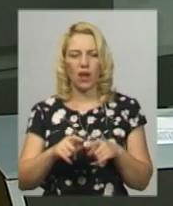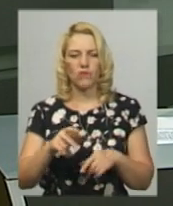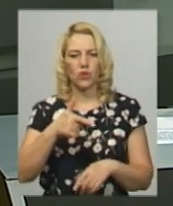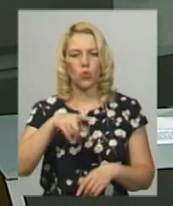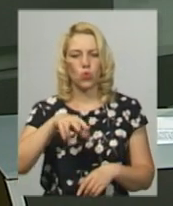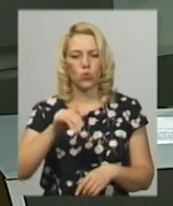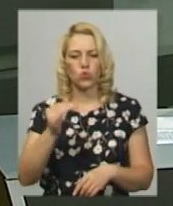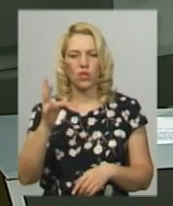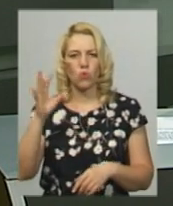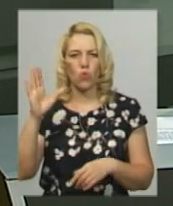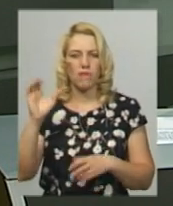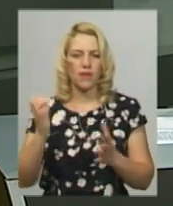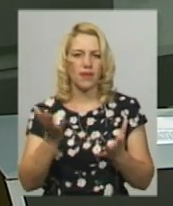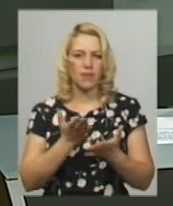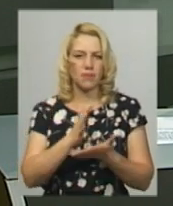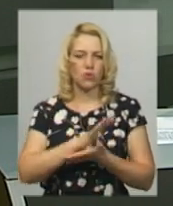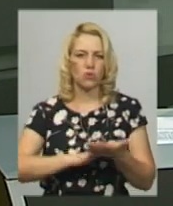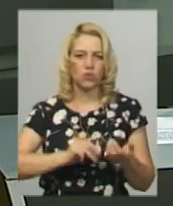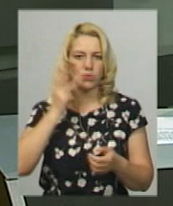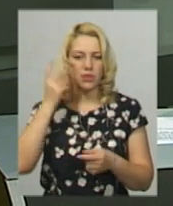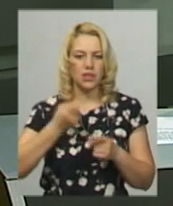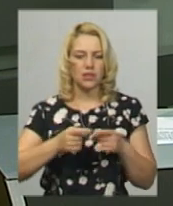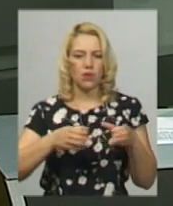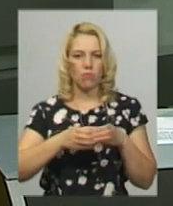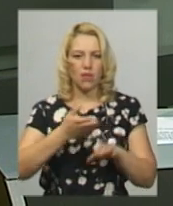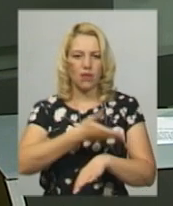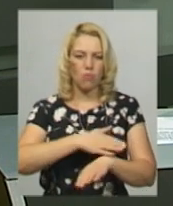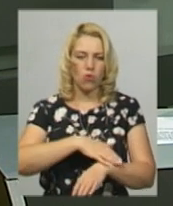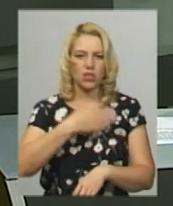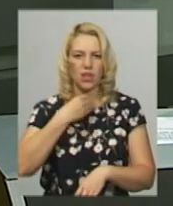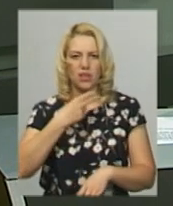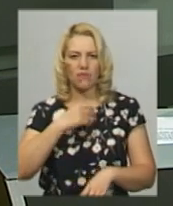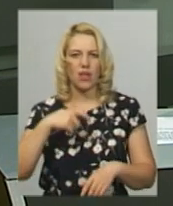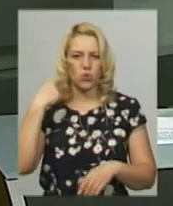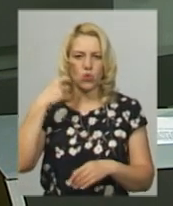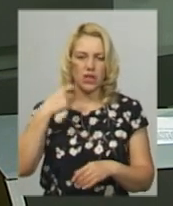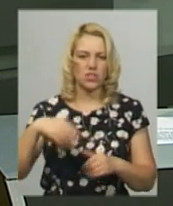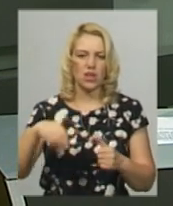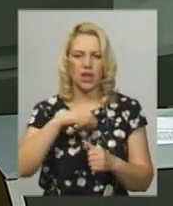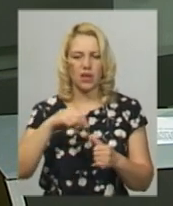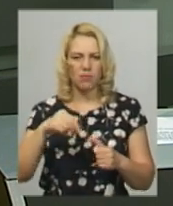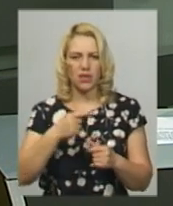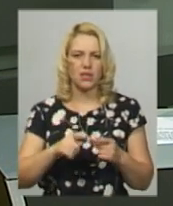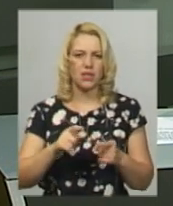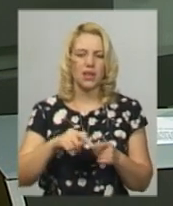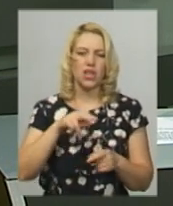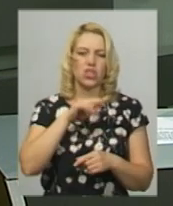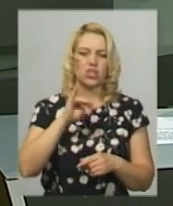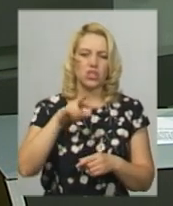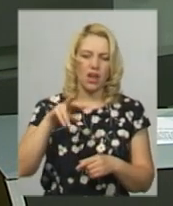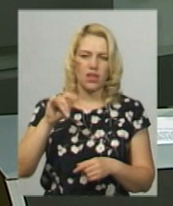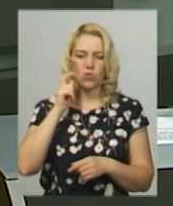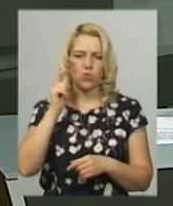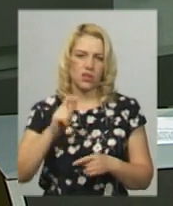Глушенкова, який триває у Хмельницькому. Це команди з Польщі, Литви, Туреччини, Вірменії, Грузії, Чілі та України. Вони